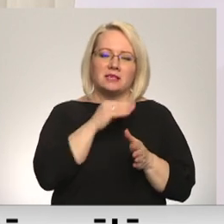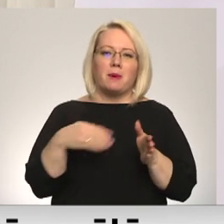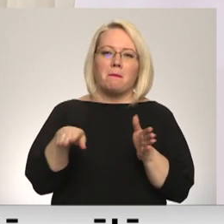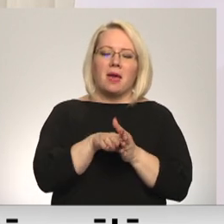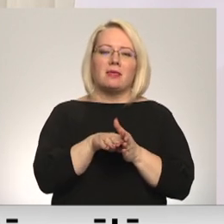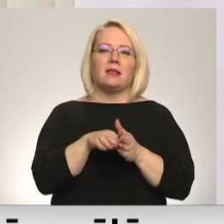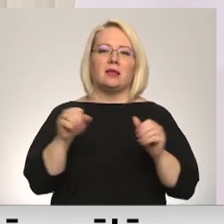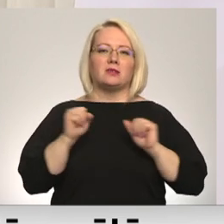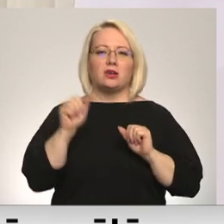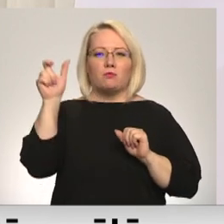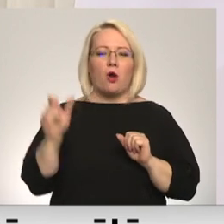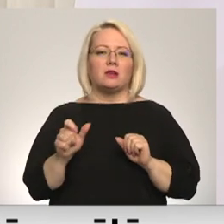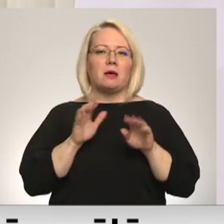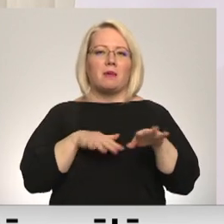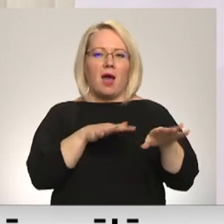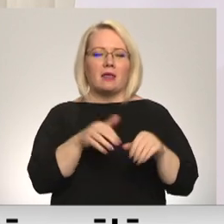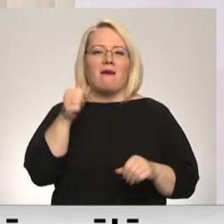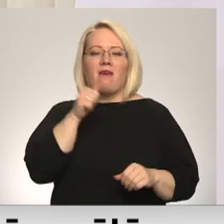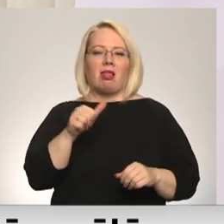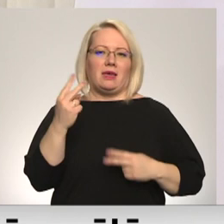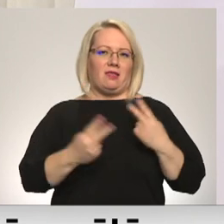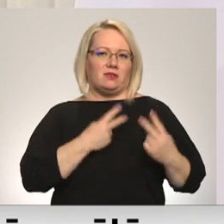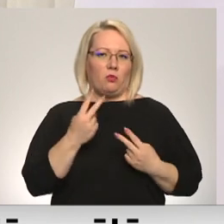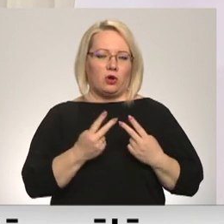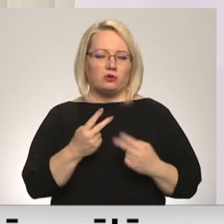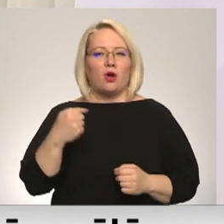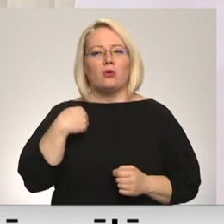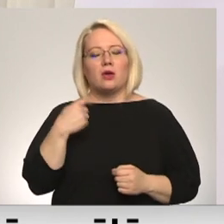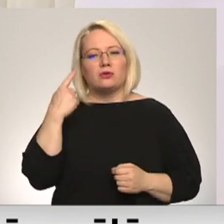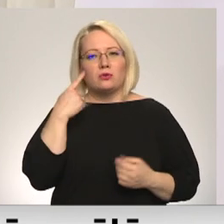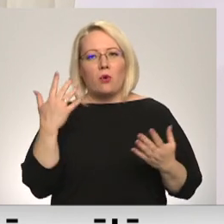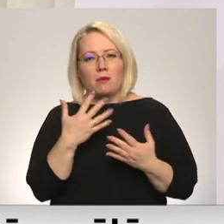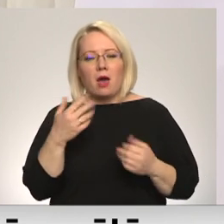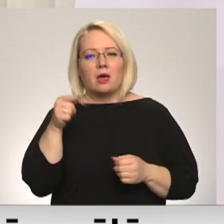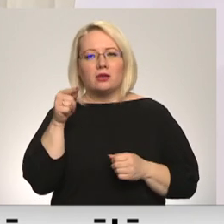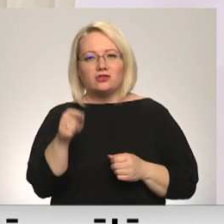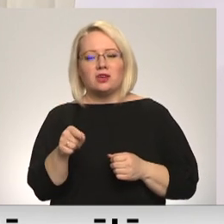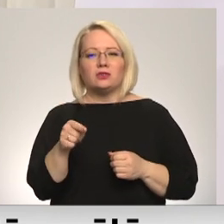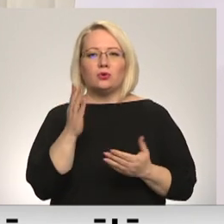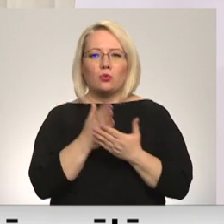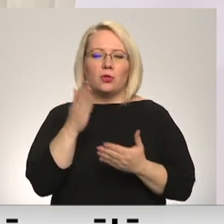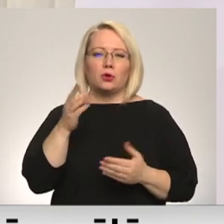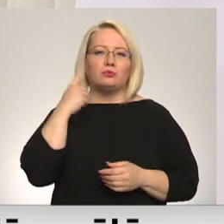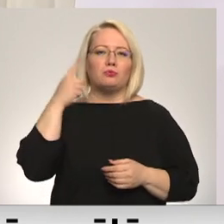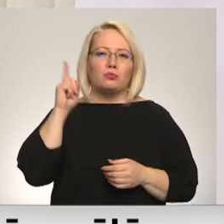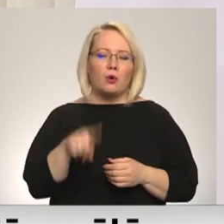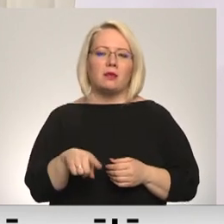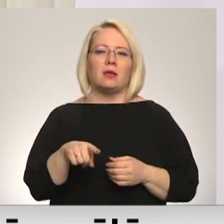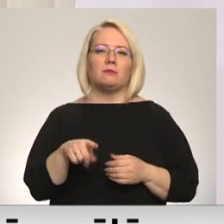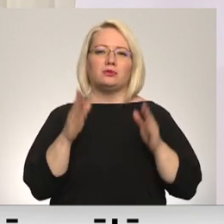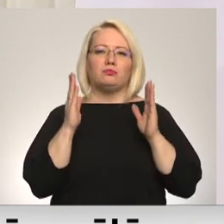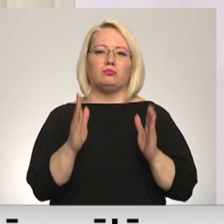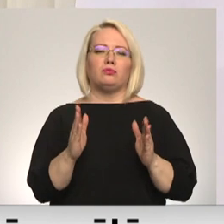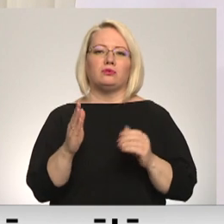gājienā. Tas bija vēl iedvesmojušāk. Un es domāju, ka šis notikums, protams, pārtrumpos